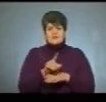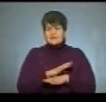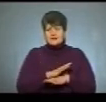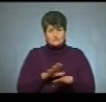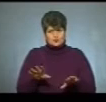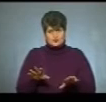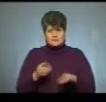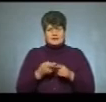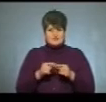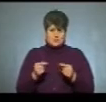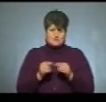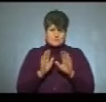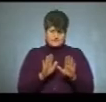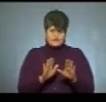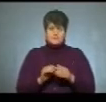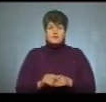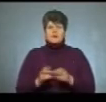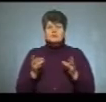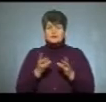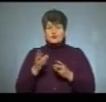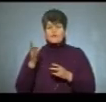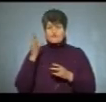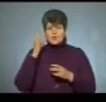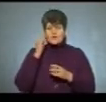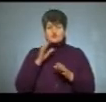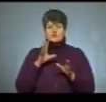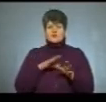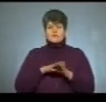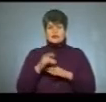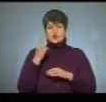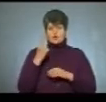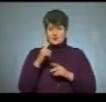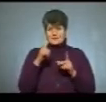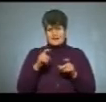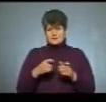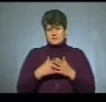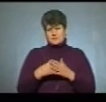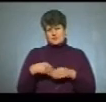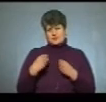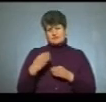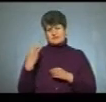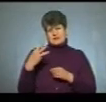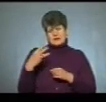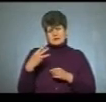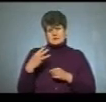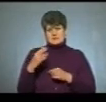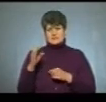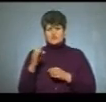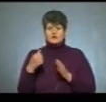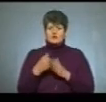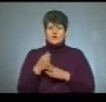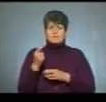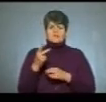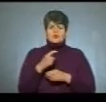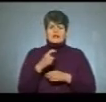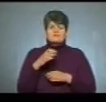однозначно. Потрібно врахувати, що на виконання одного тесту відводиться від 30 до секунду, півтори хвилини